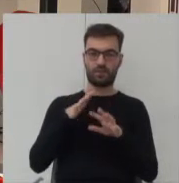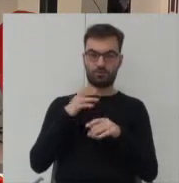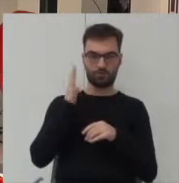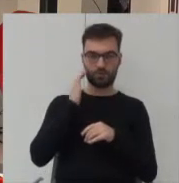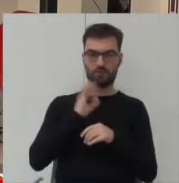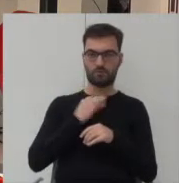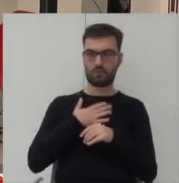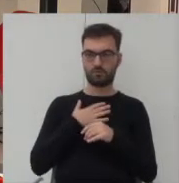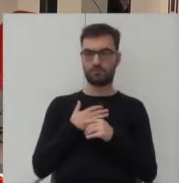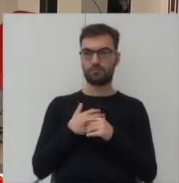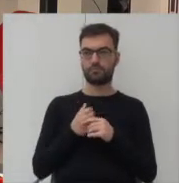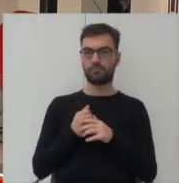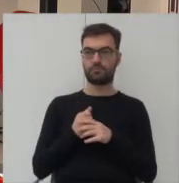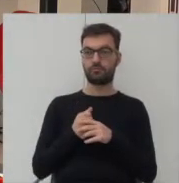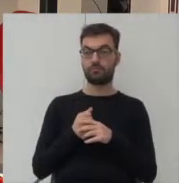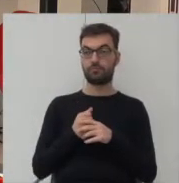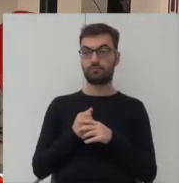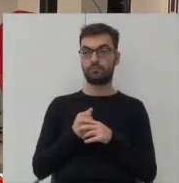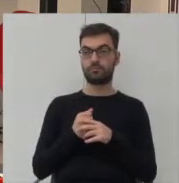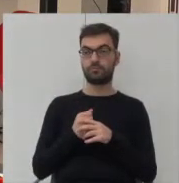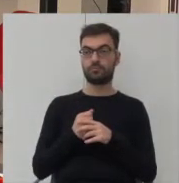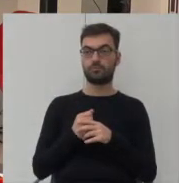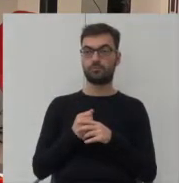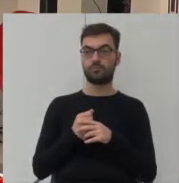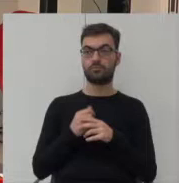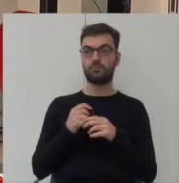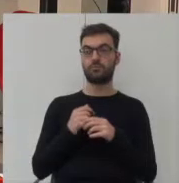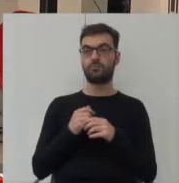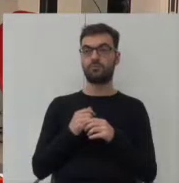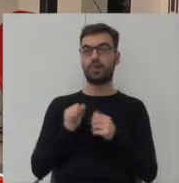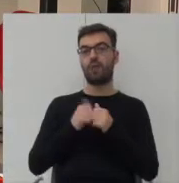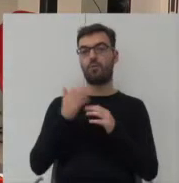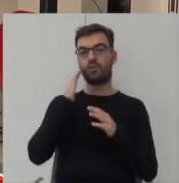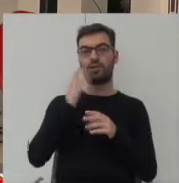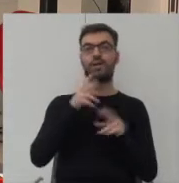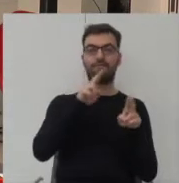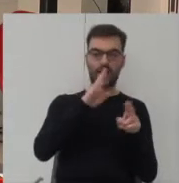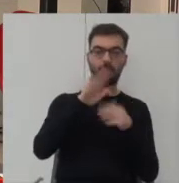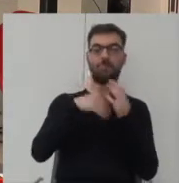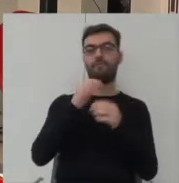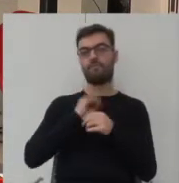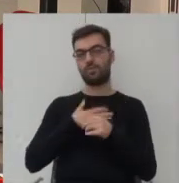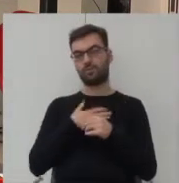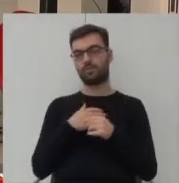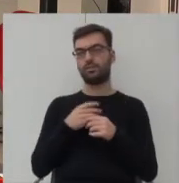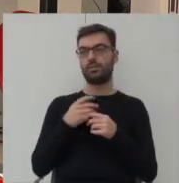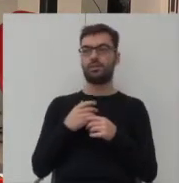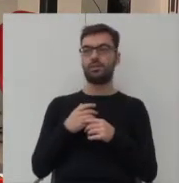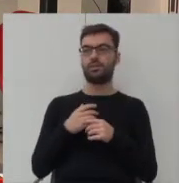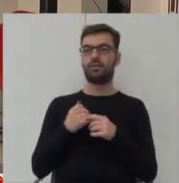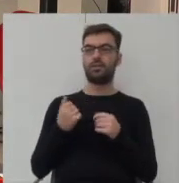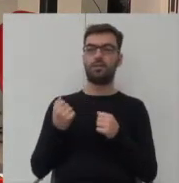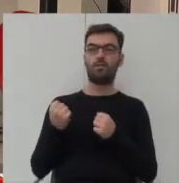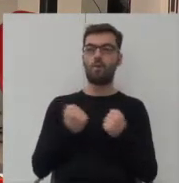czy takich które których finałem jest własność a sfera mobilności a także